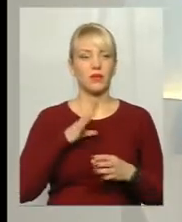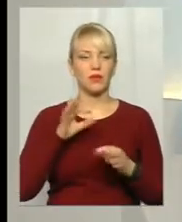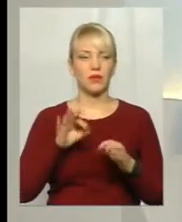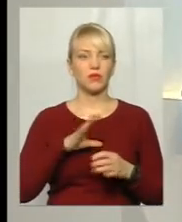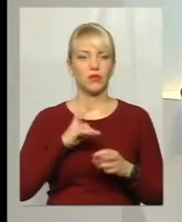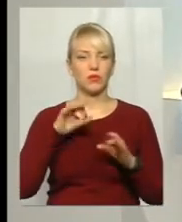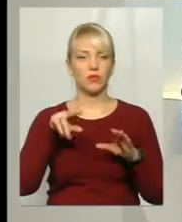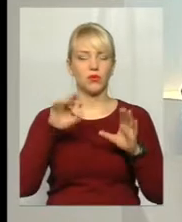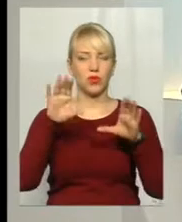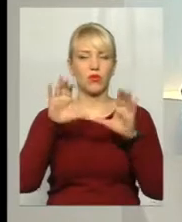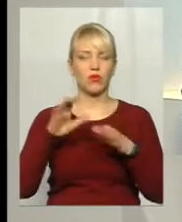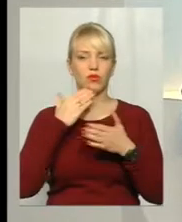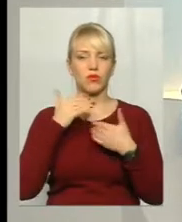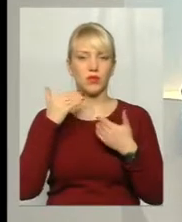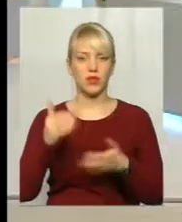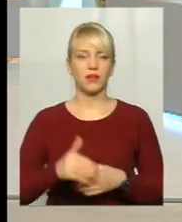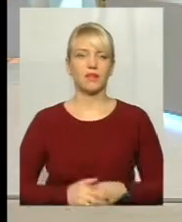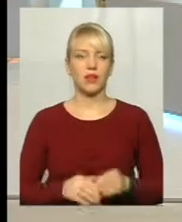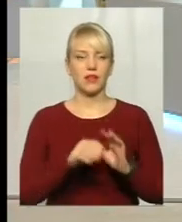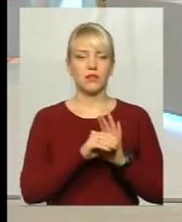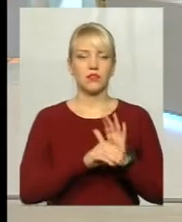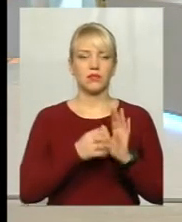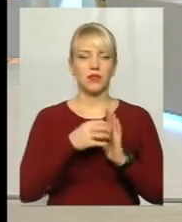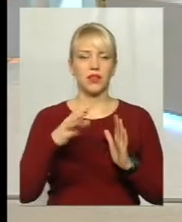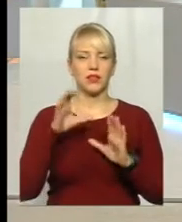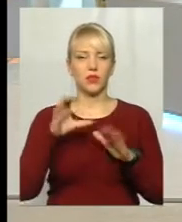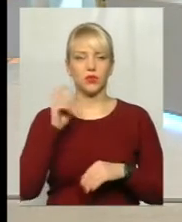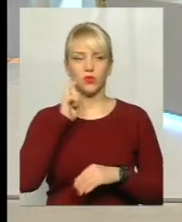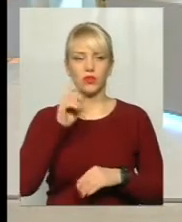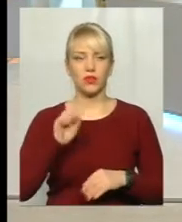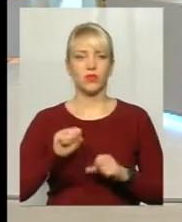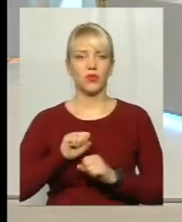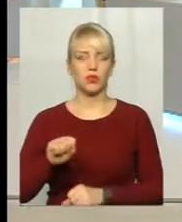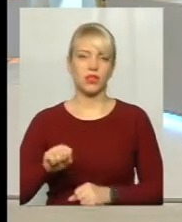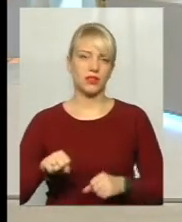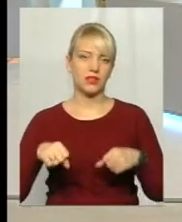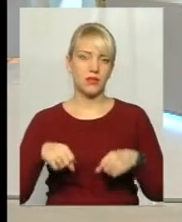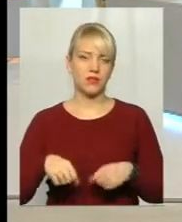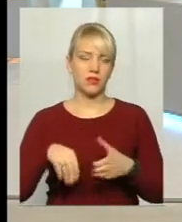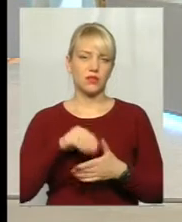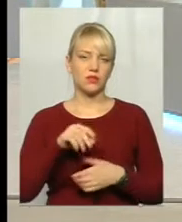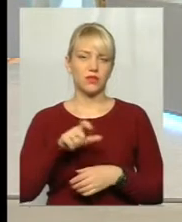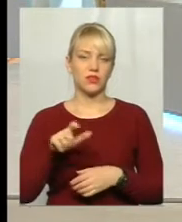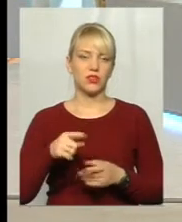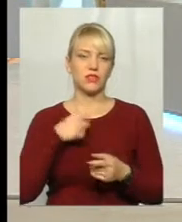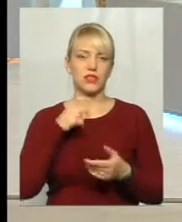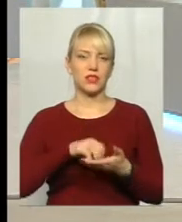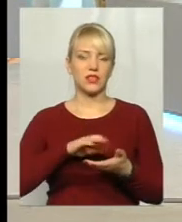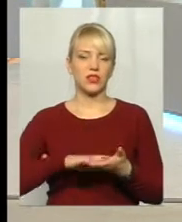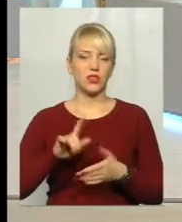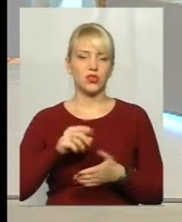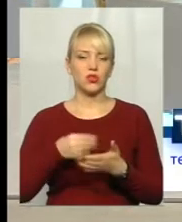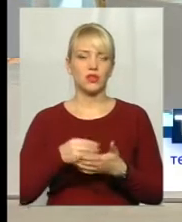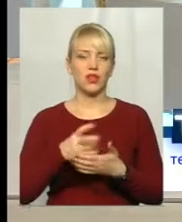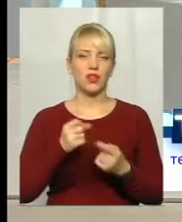пані Тетяна? В статті 15 Закону України про захист прав споживачів зазначено, що ціни на товари